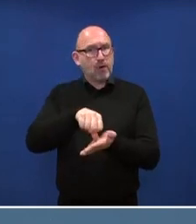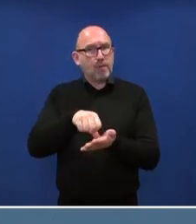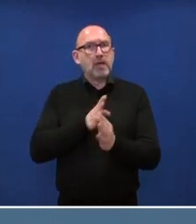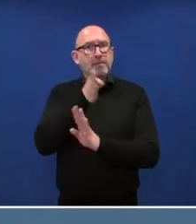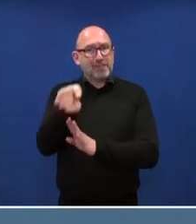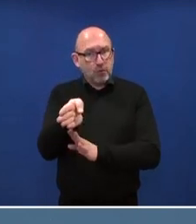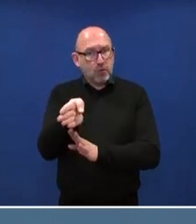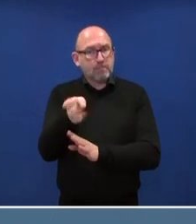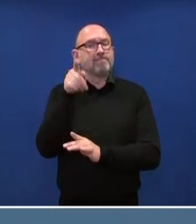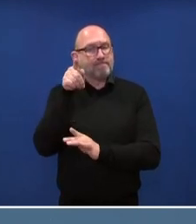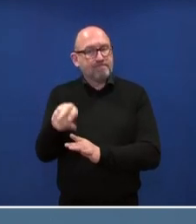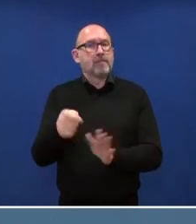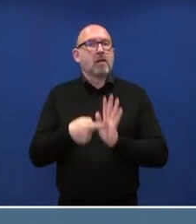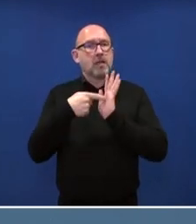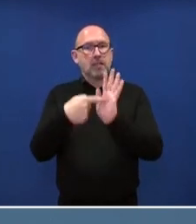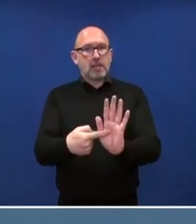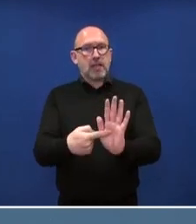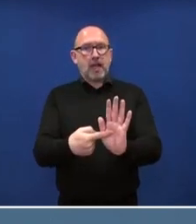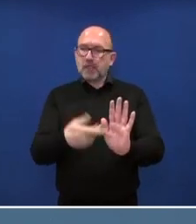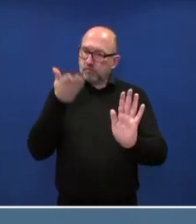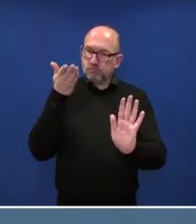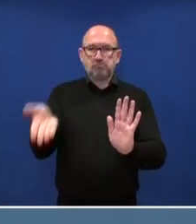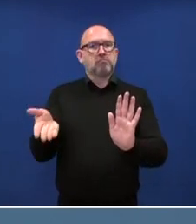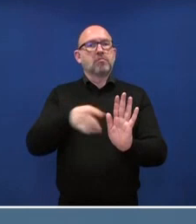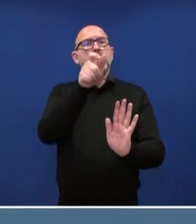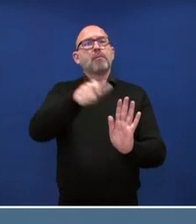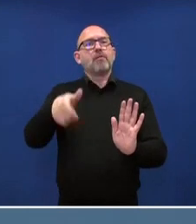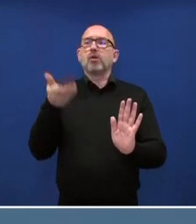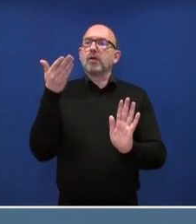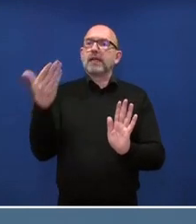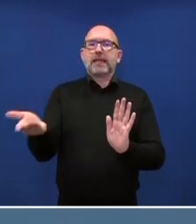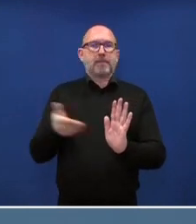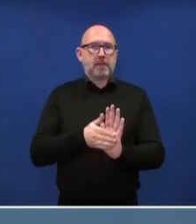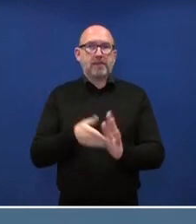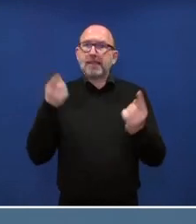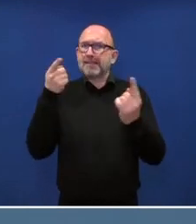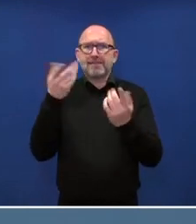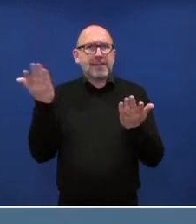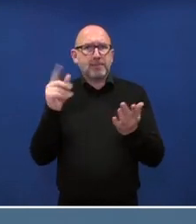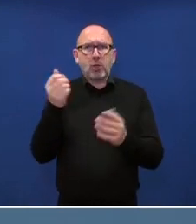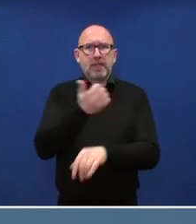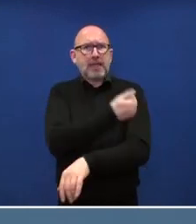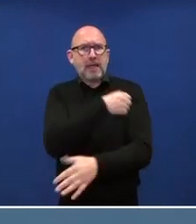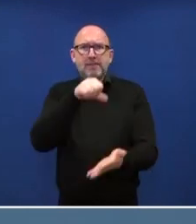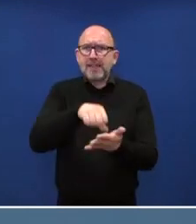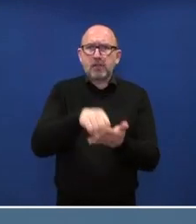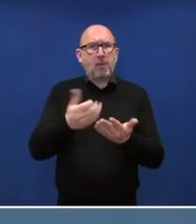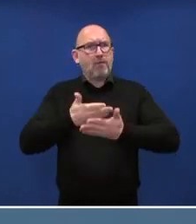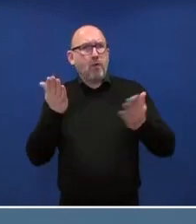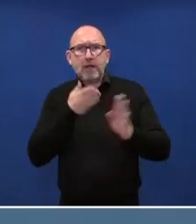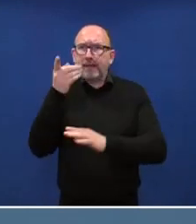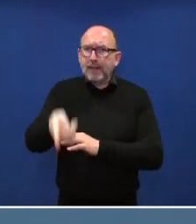das ist ein Zeichen dafür, der Bevölkerung zu zeigen, worum es geht, wo das geht in Zukunft,